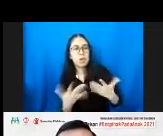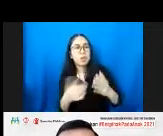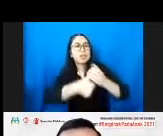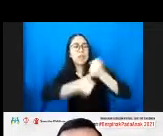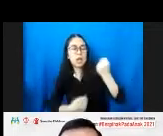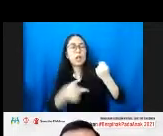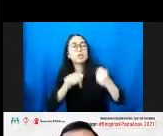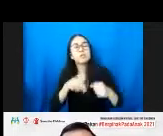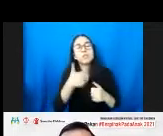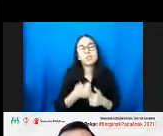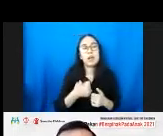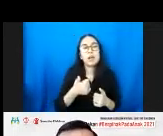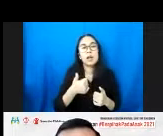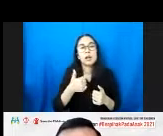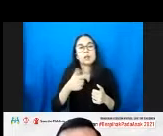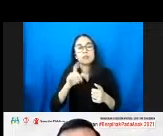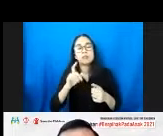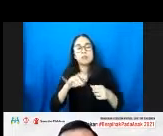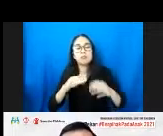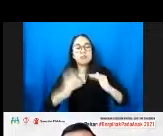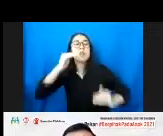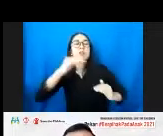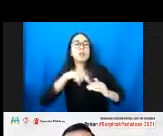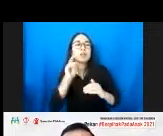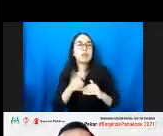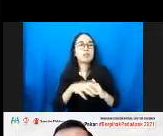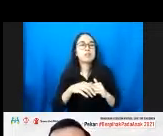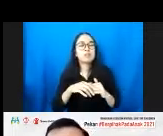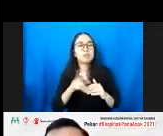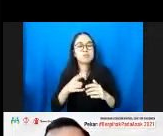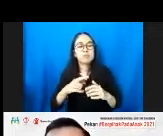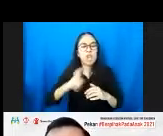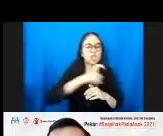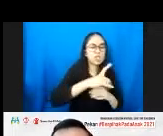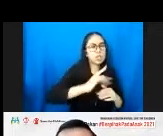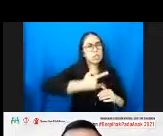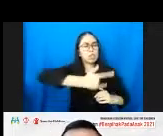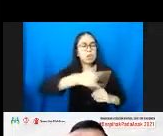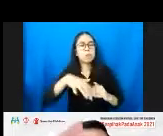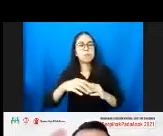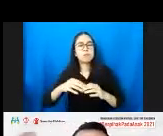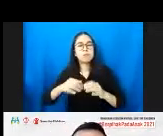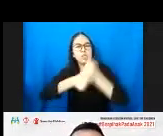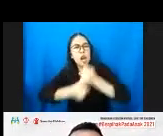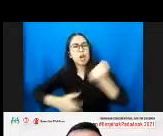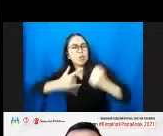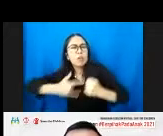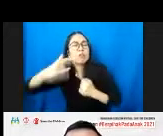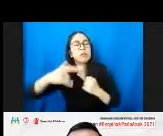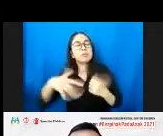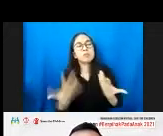stunting. Apalagi diarenya berulang-ulang, cacingnya bersumayam terus, tidak diobati. Tapi juga kalau makanannya cukup,